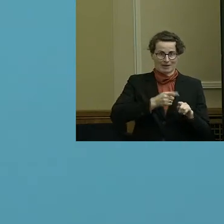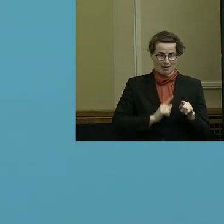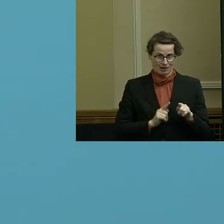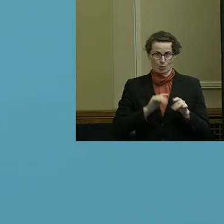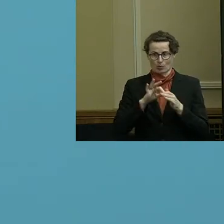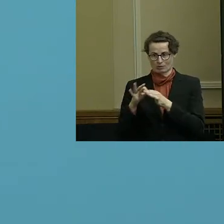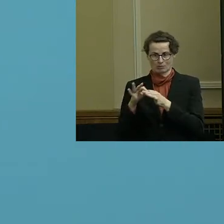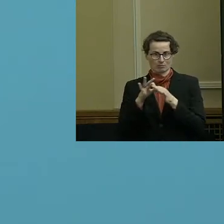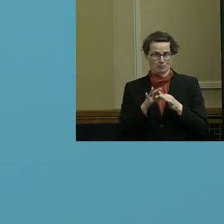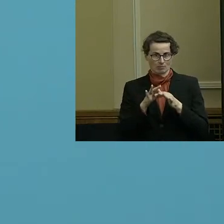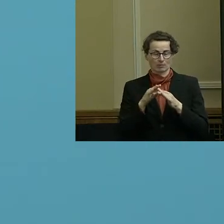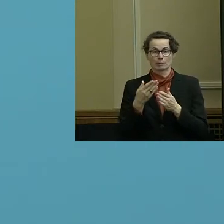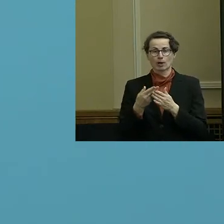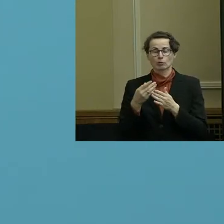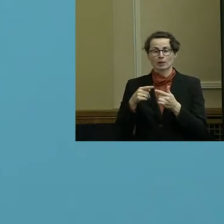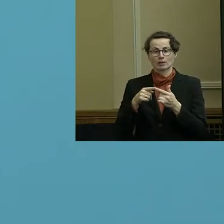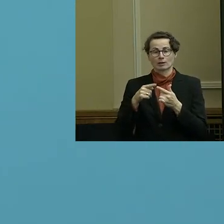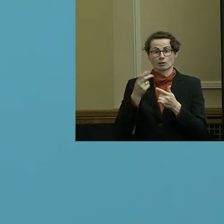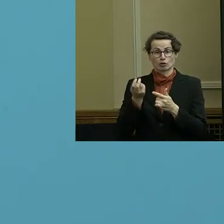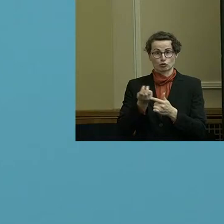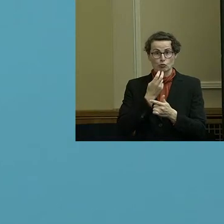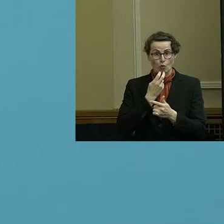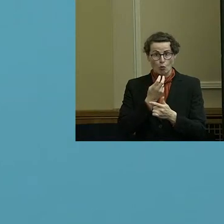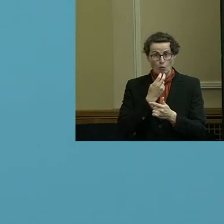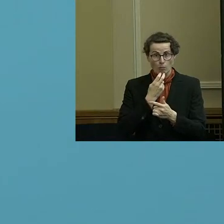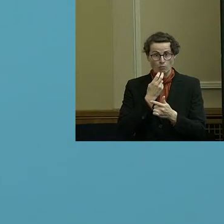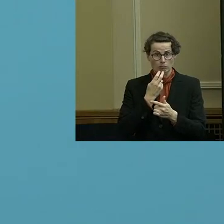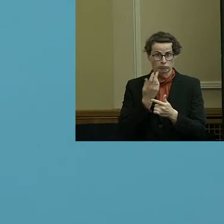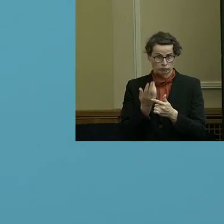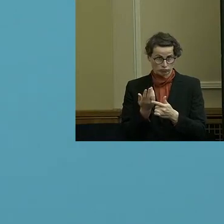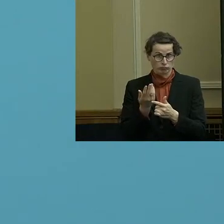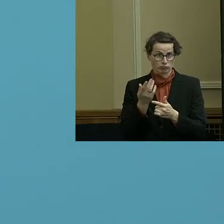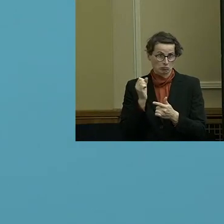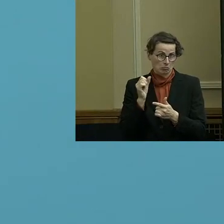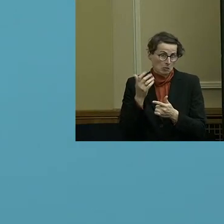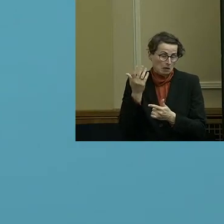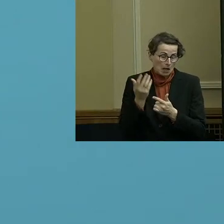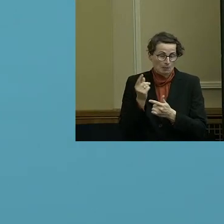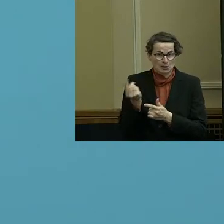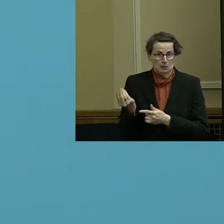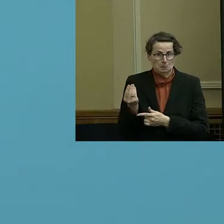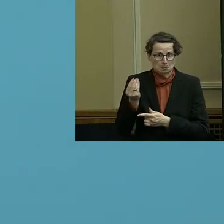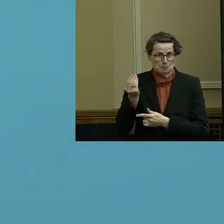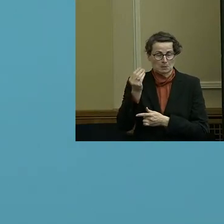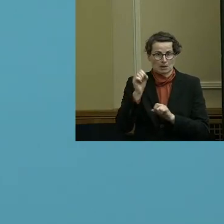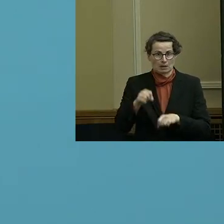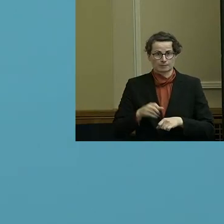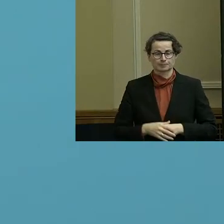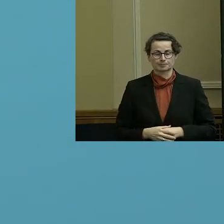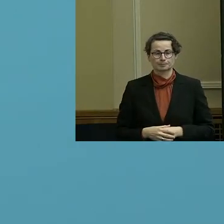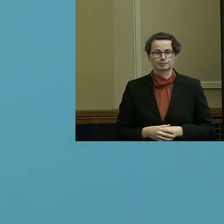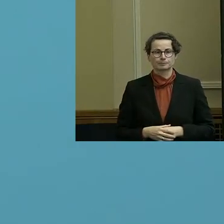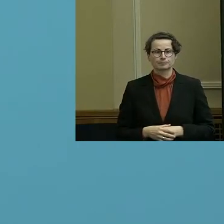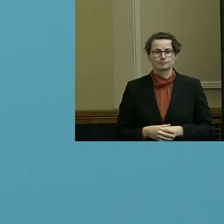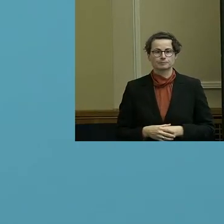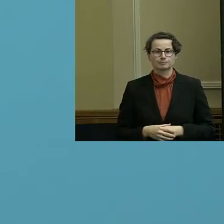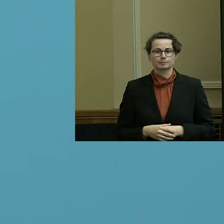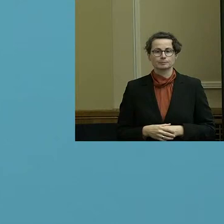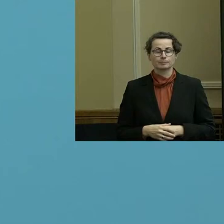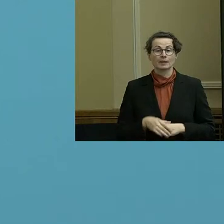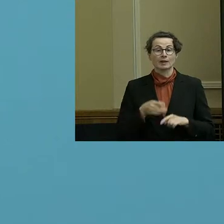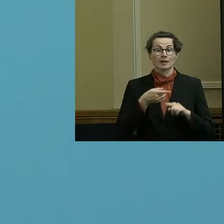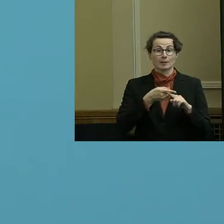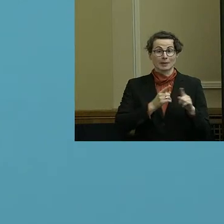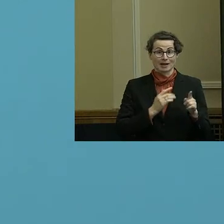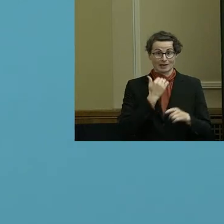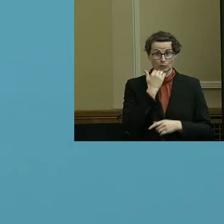werden, wie zum Beispiel das Thema Strom, kann ich ja vielleicht auch noch ein bisschen was ergänzend sagen. Der Beteiligungsbericht ist